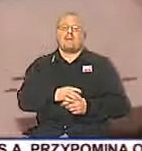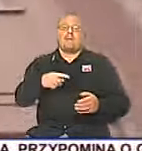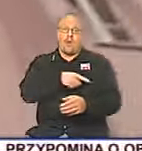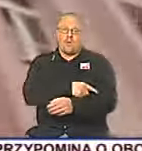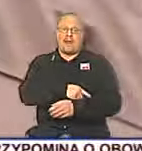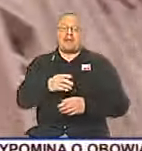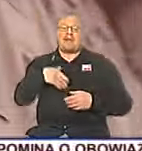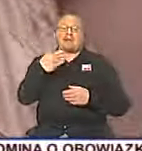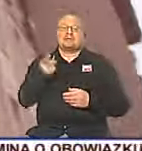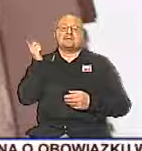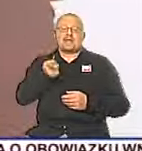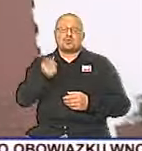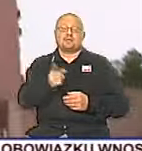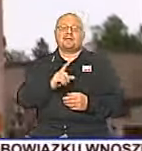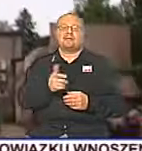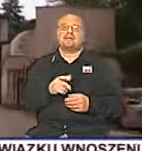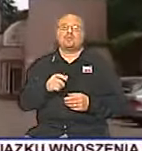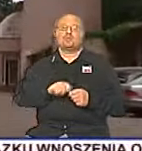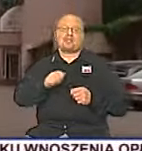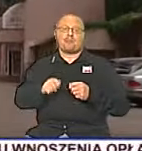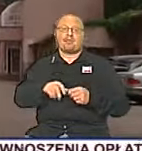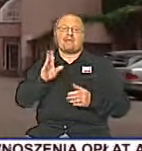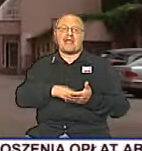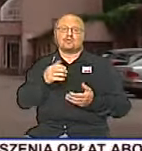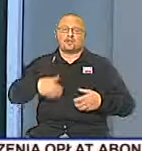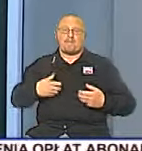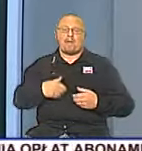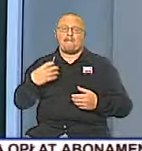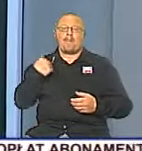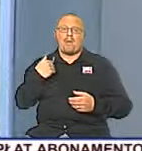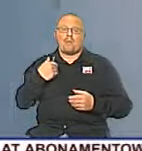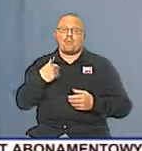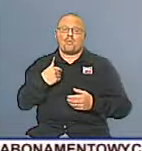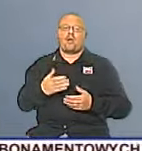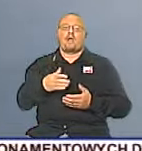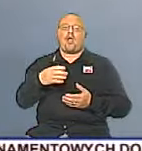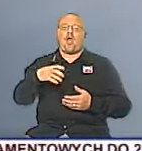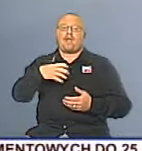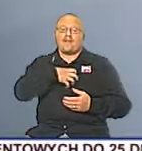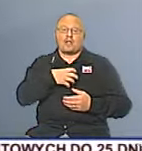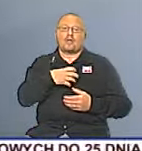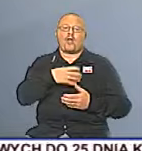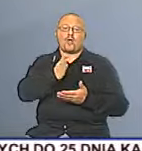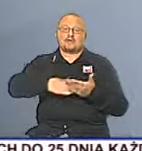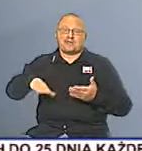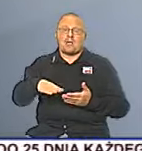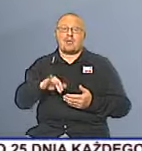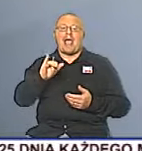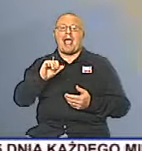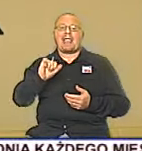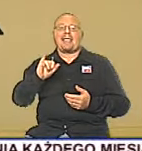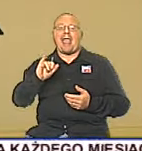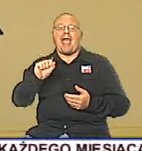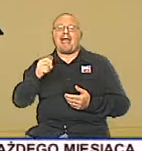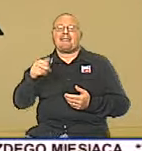utraty życia bądź ciężkiego uszczerbku na zdrowiu byłemu ordynatorowi oddziału chirurgii plastycznej oraz ordynatorowi oddziału anestezjologii